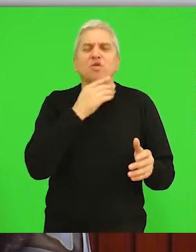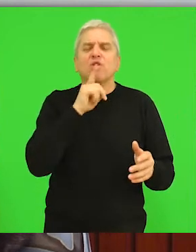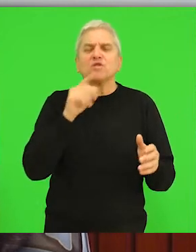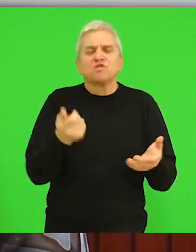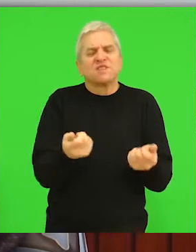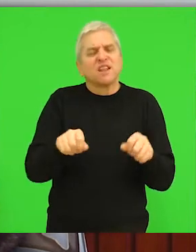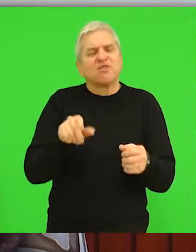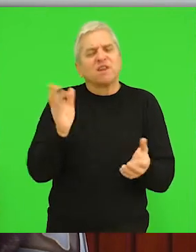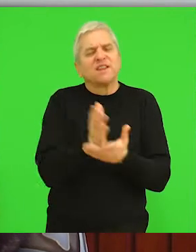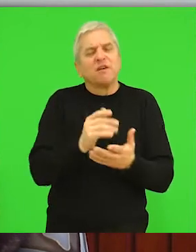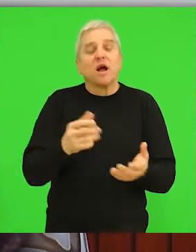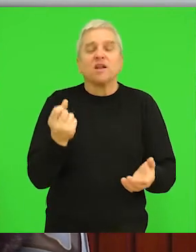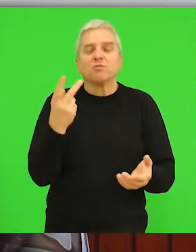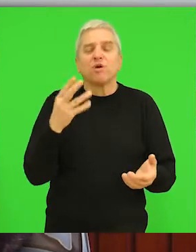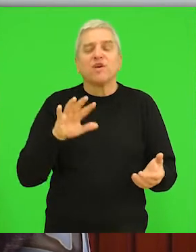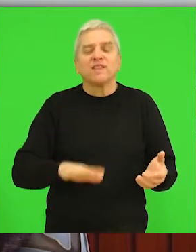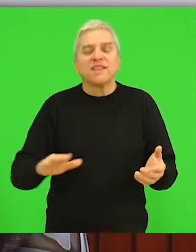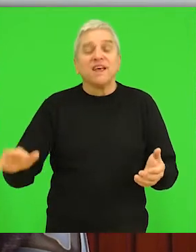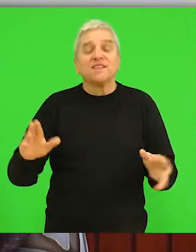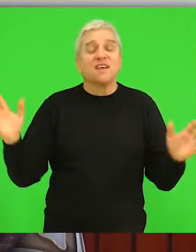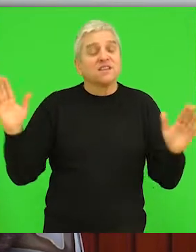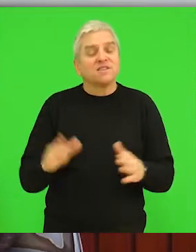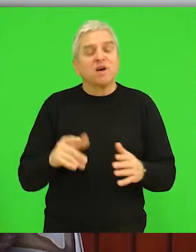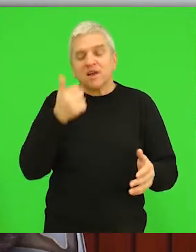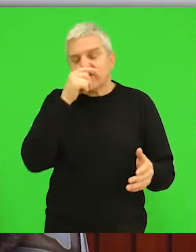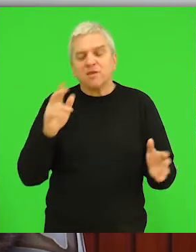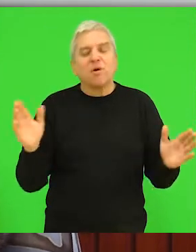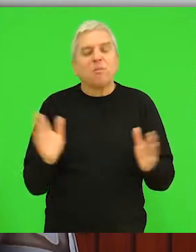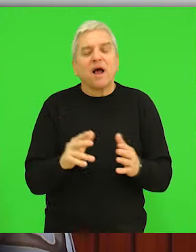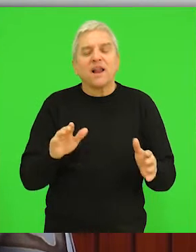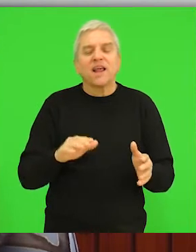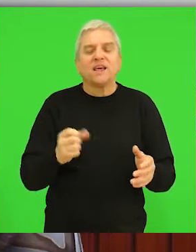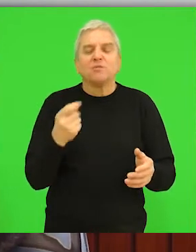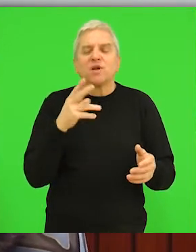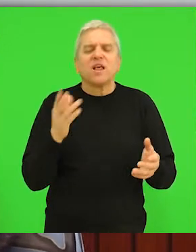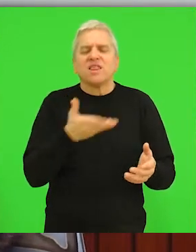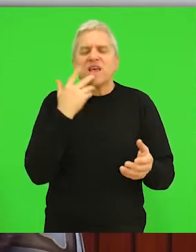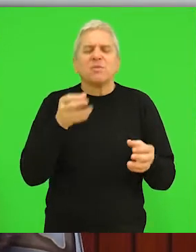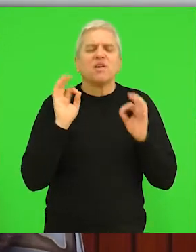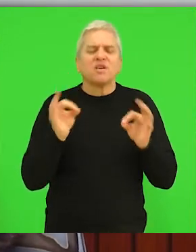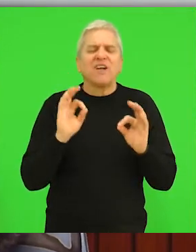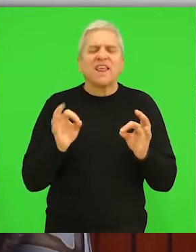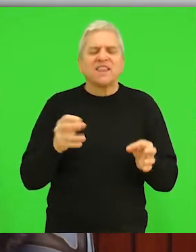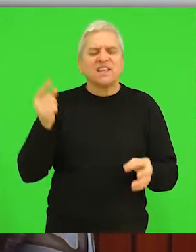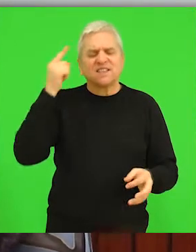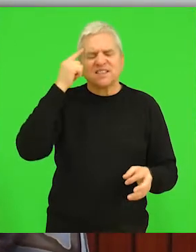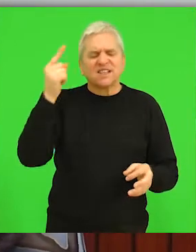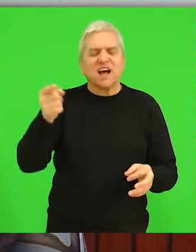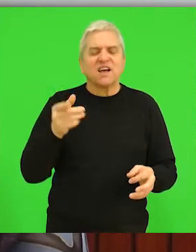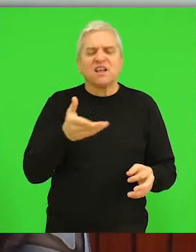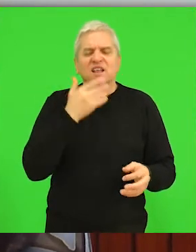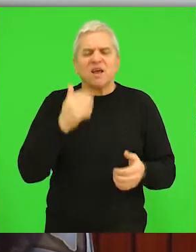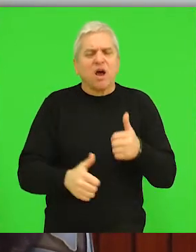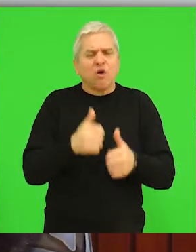ali je broj dece smanjen. S tim dolazimo do patuljstih odeljenja, odeljenja koje nemaju određene kvalitet znanja, jer